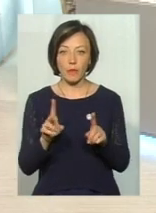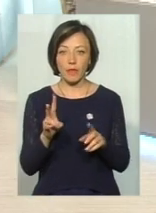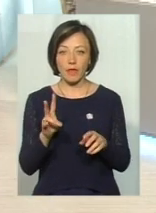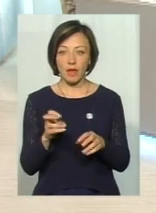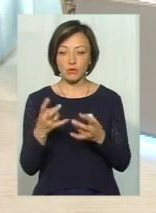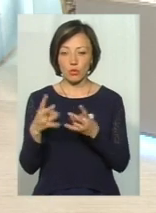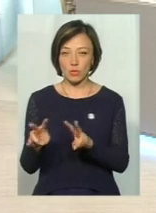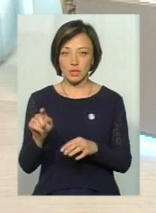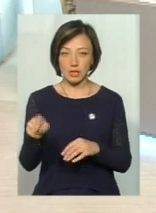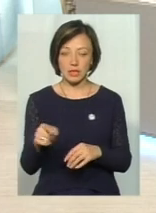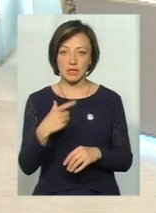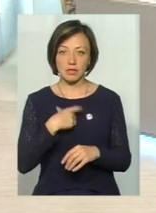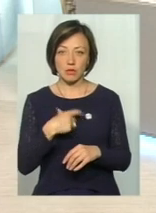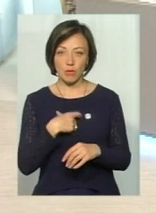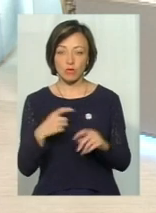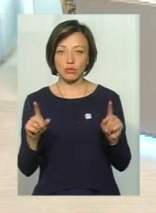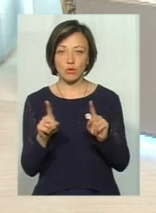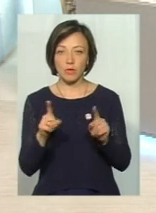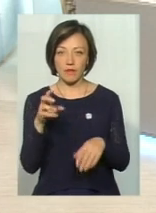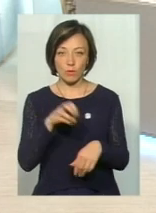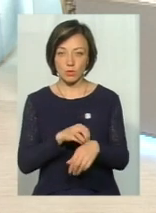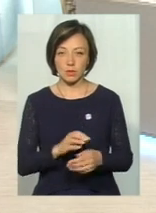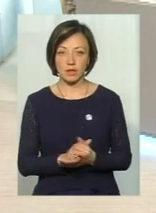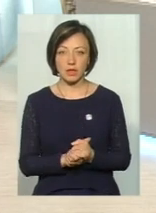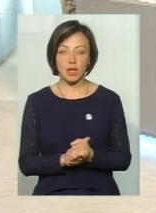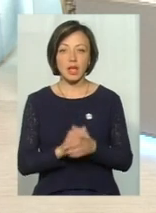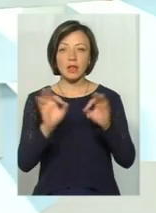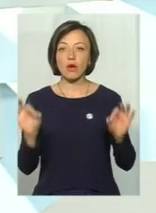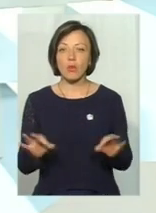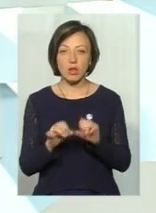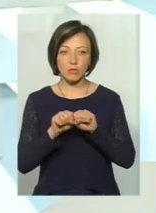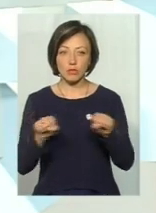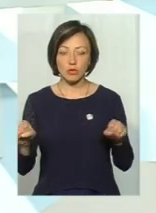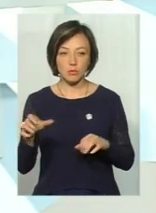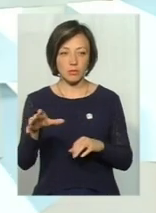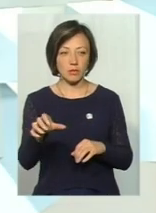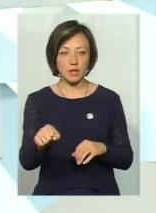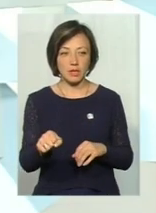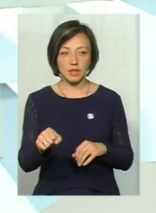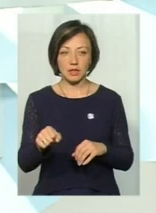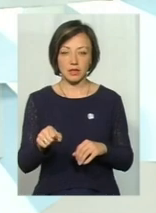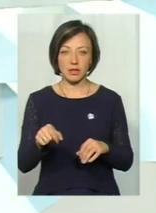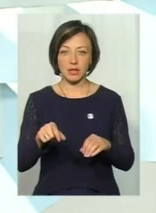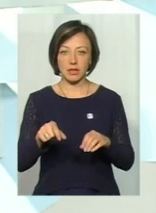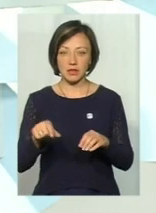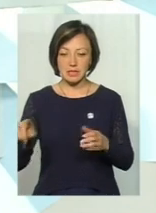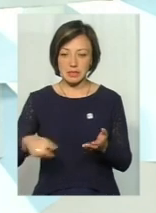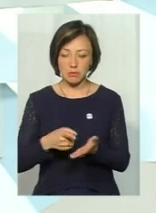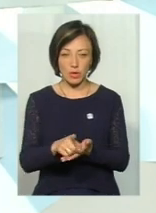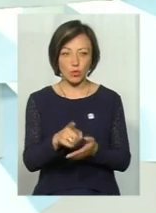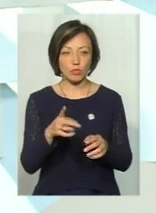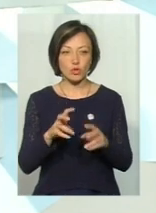задати їй шкоди, і самому, щоб вона вас не вкусила. Ні в якому разі не можна брати ні за тіло, ні руками, тому що